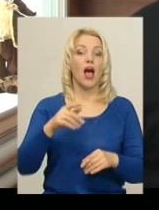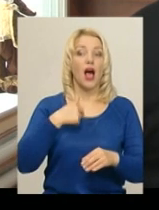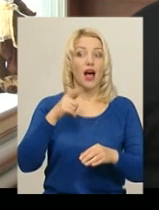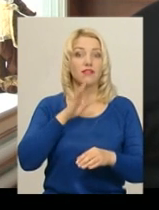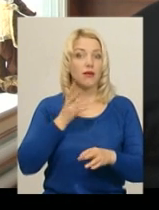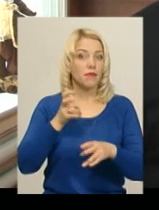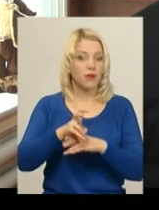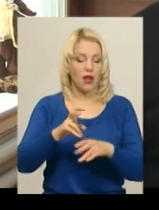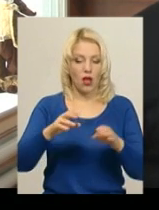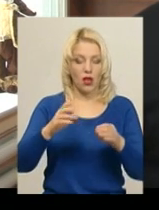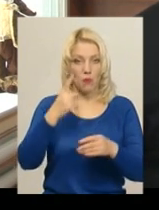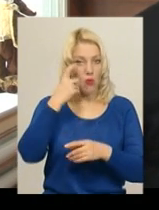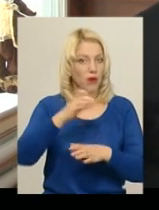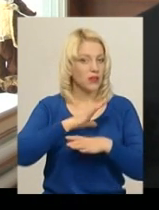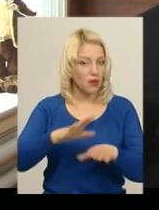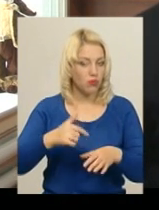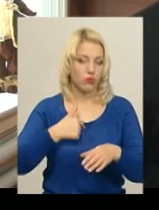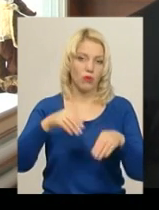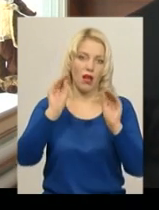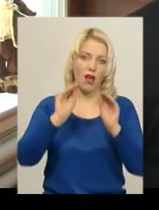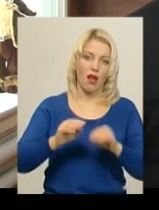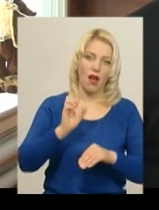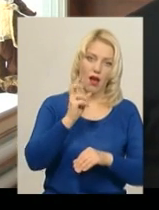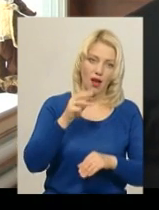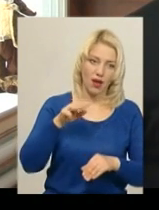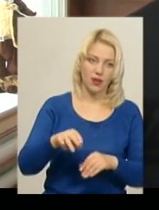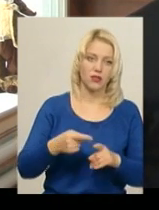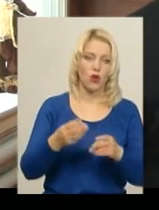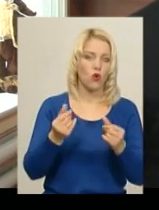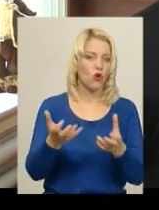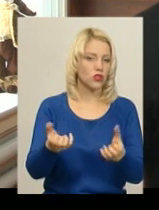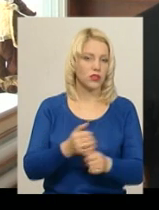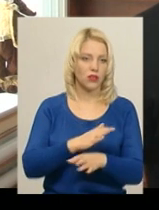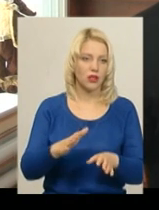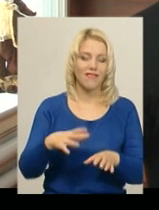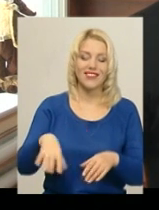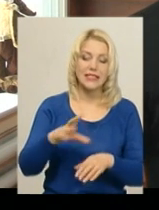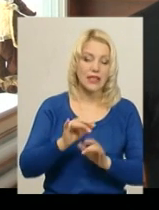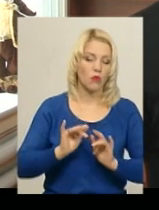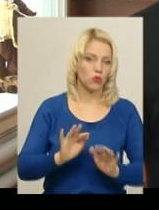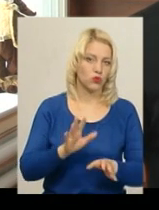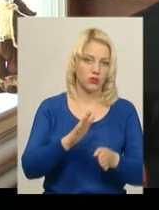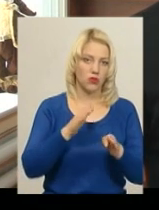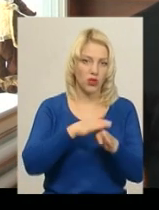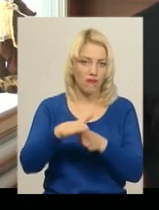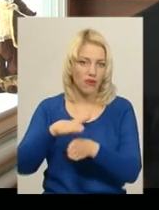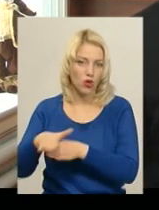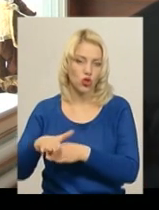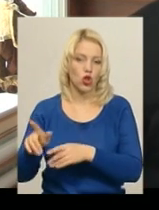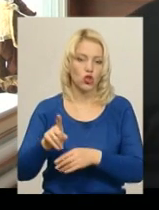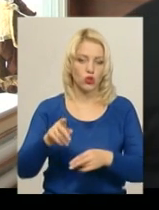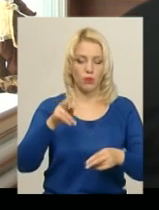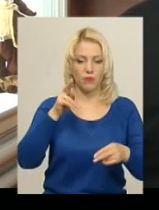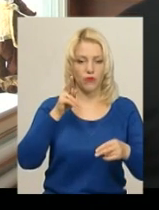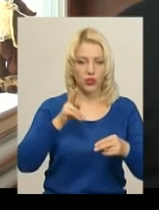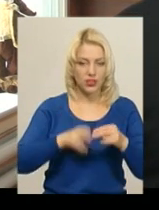наніслали ці всі документи поштою, вона не отримала. Тобто витримана вся юридична процедура для того, щоб, відповідно, в кінці місяці